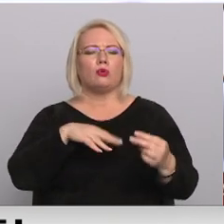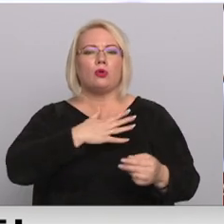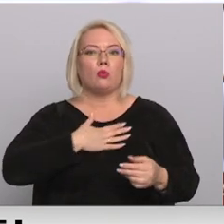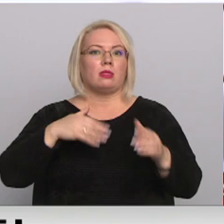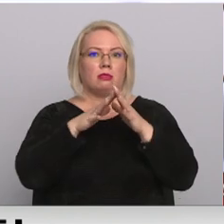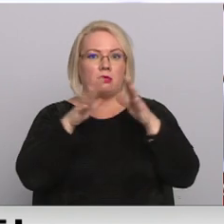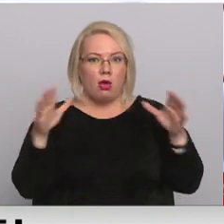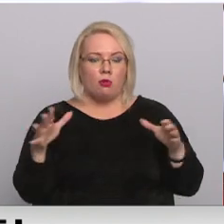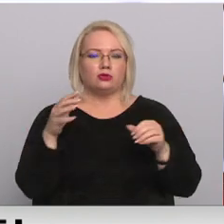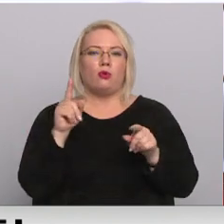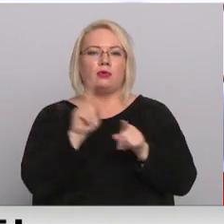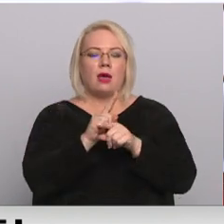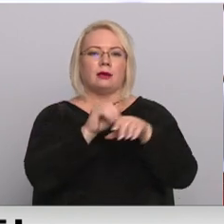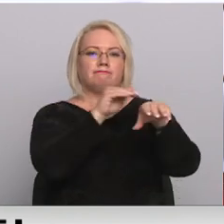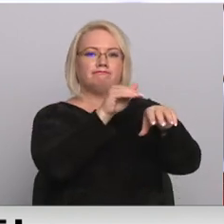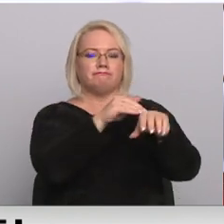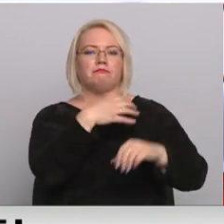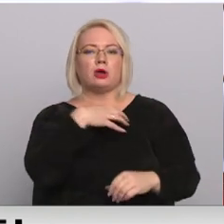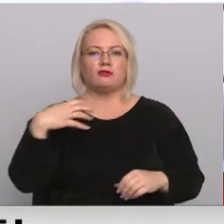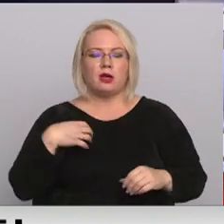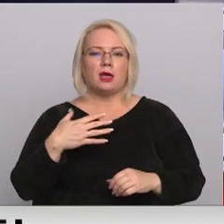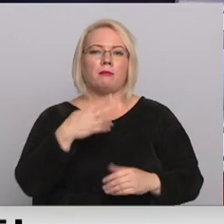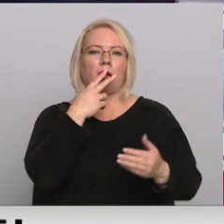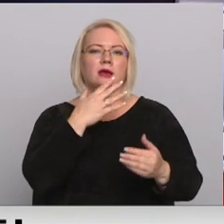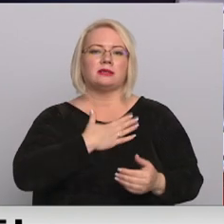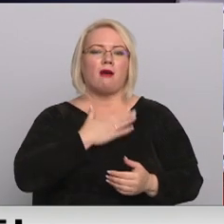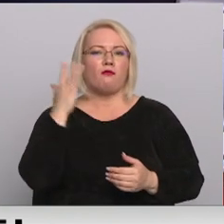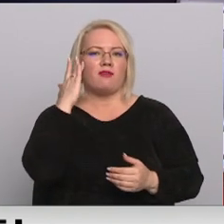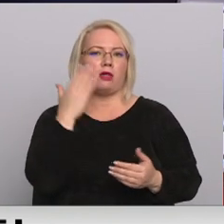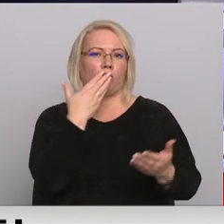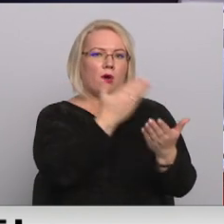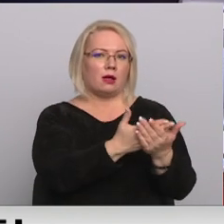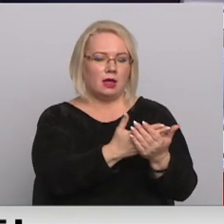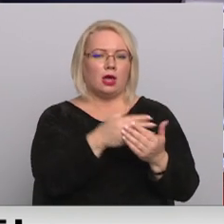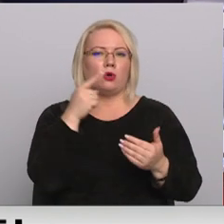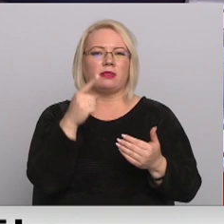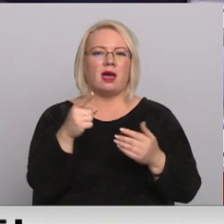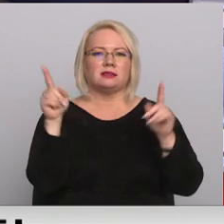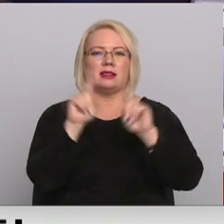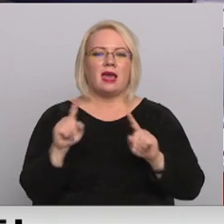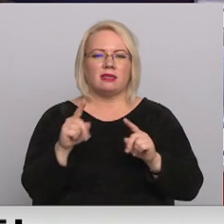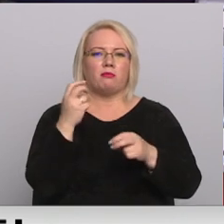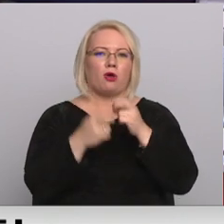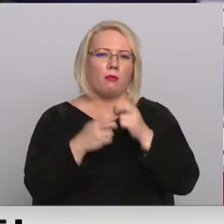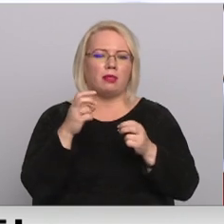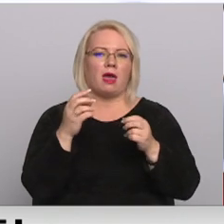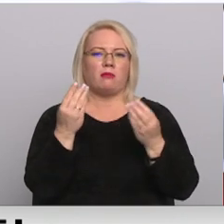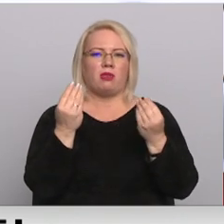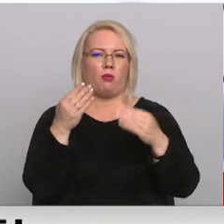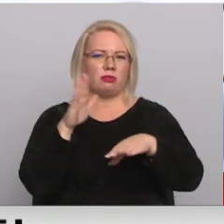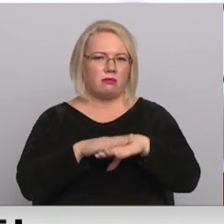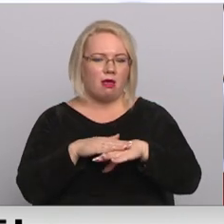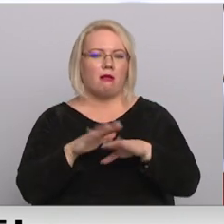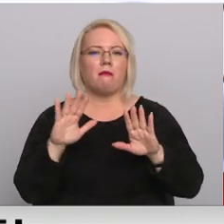darām zinām pašvaldībai mūsu viedokli. Protams, kad vienmēr tās lietas atdurās par pieeļamo finansējumu.